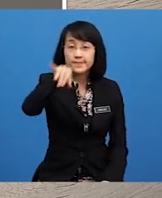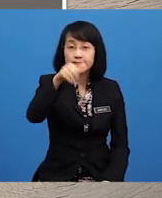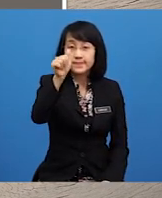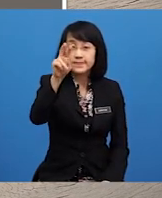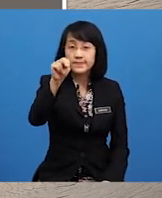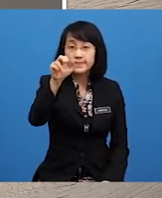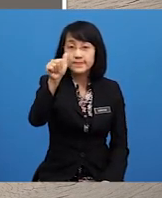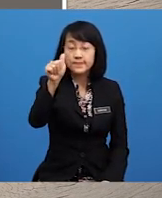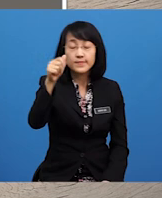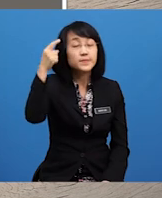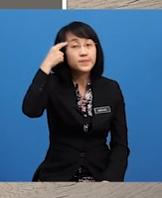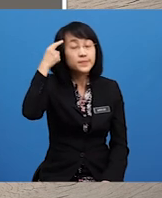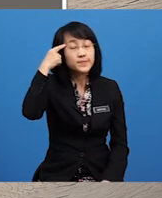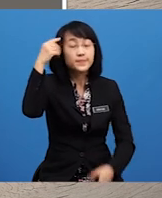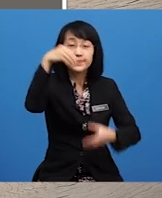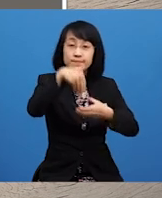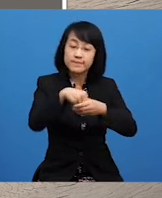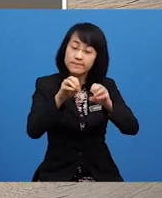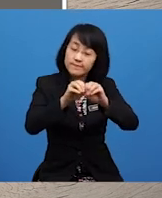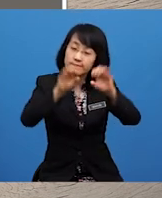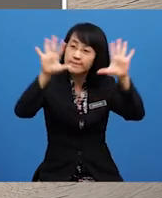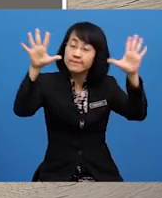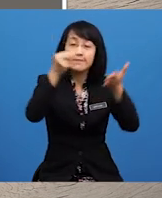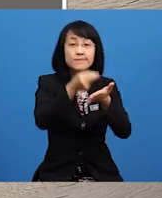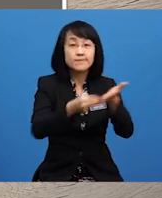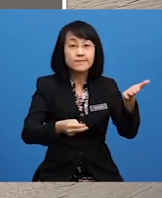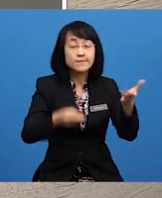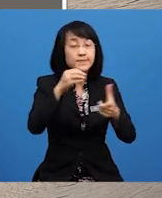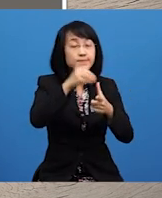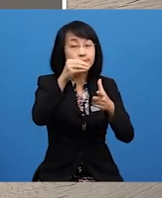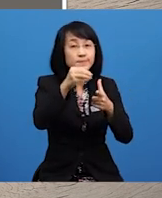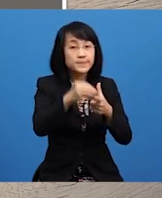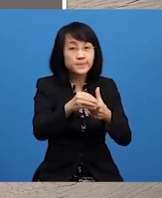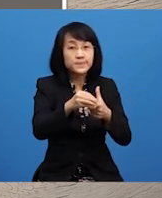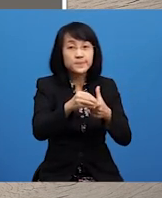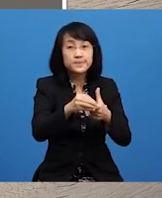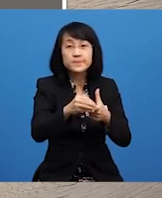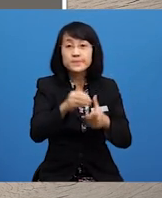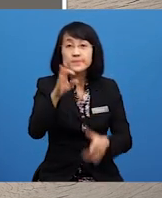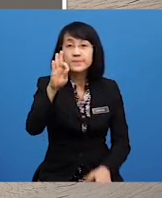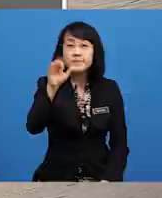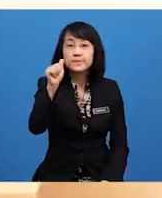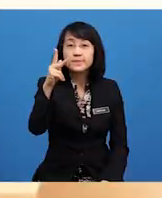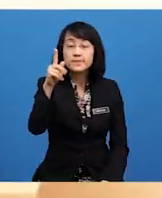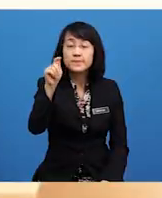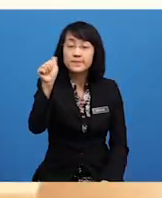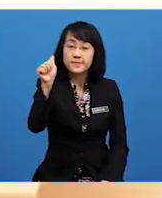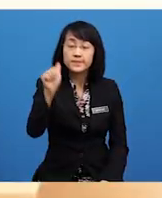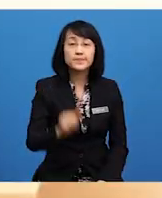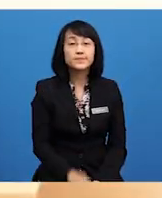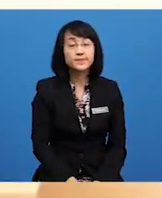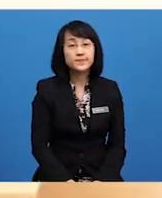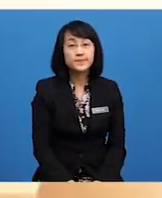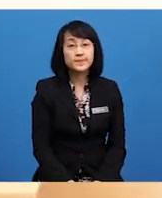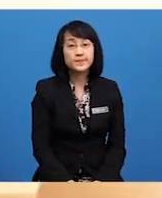Dalam Mengembangkan Nilai Ataupun Fakta Sebelum